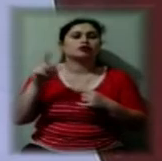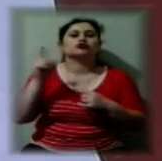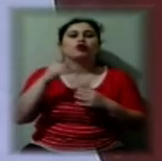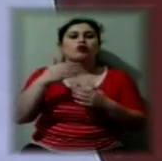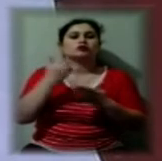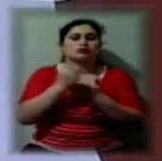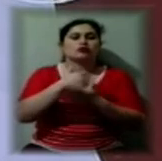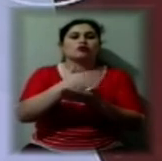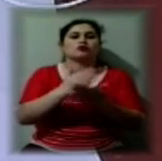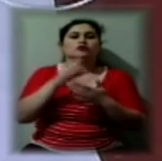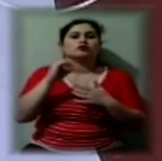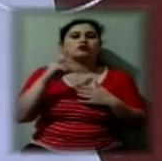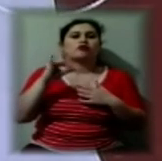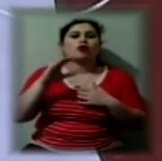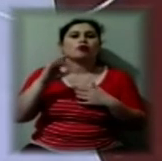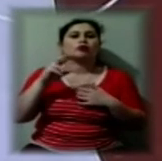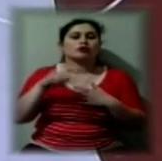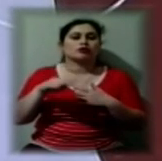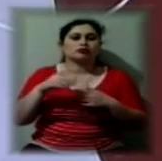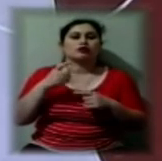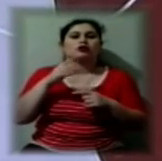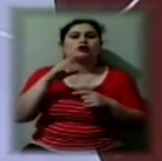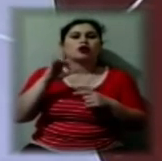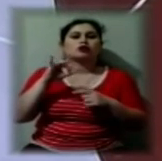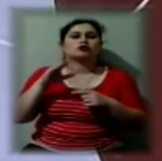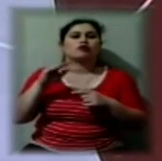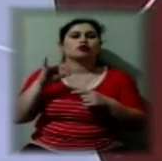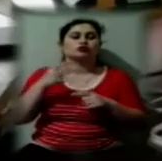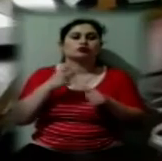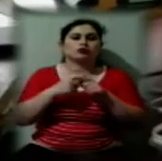світлофорний об'єкт на розі вулиць Ярослава Мудрого та Робочої.